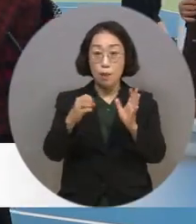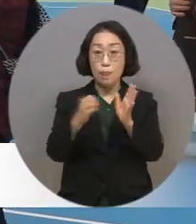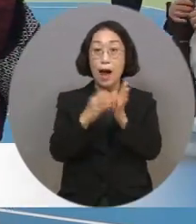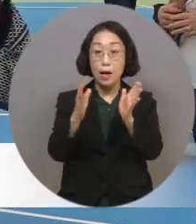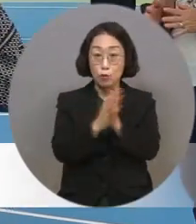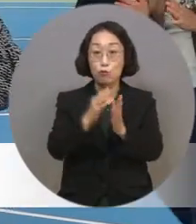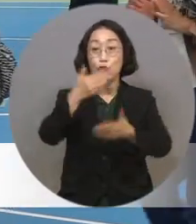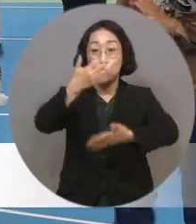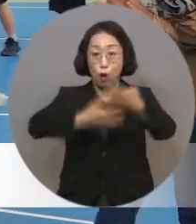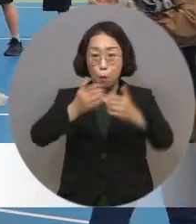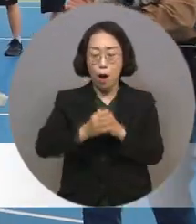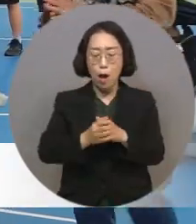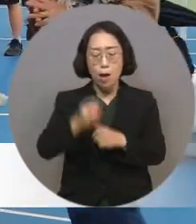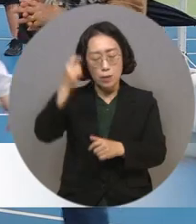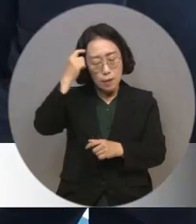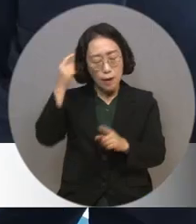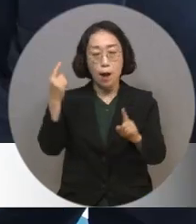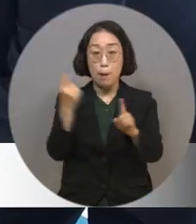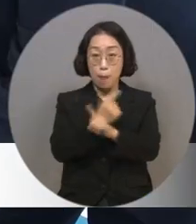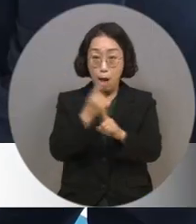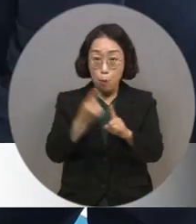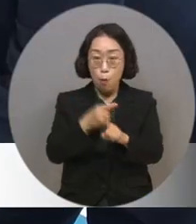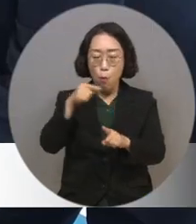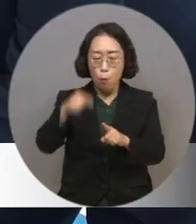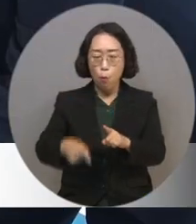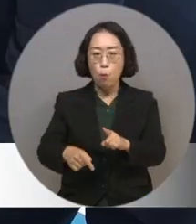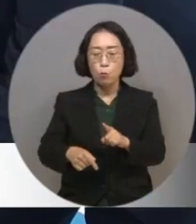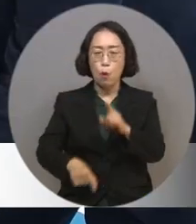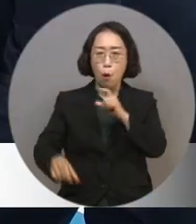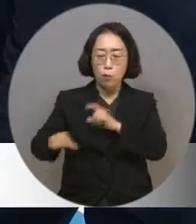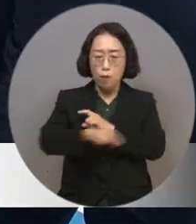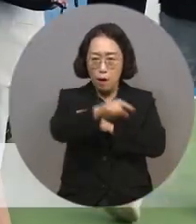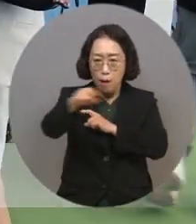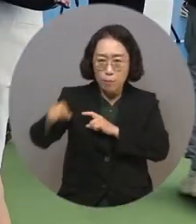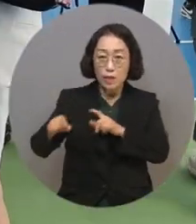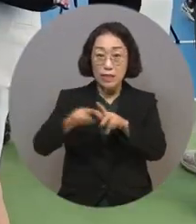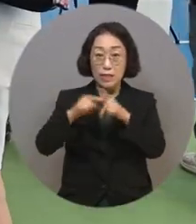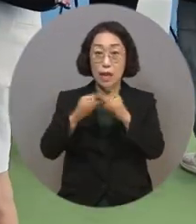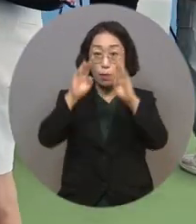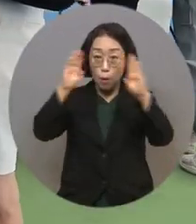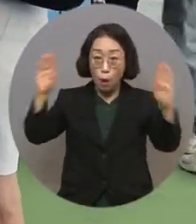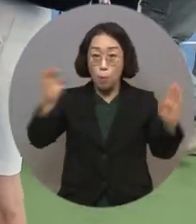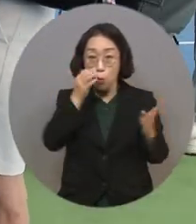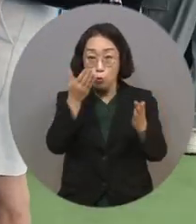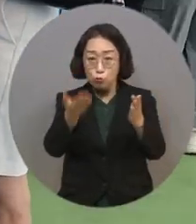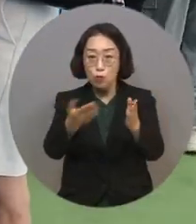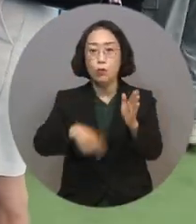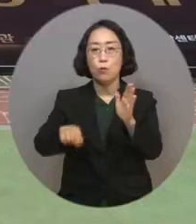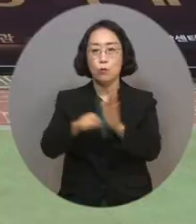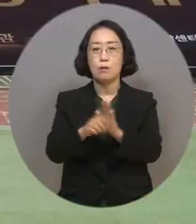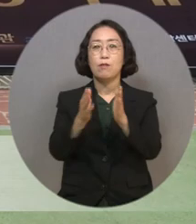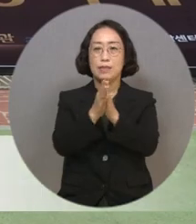장애인에 대한 인식을 개선하고 장애감수성을 높이기 위해 지난해부터 시작됐습니다.